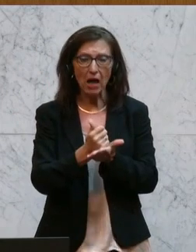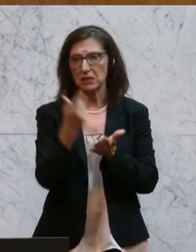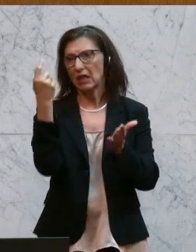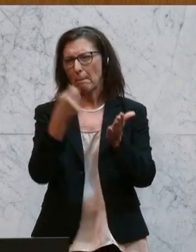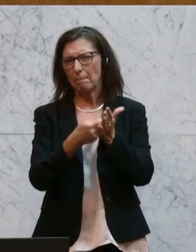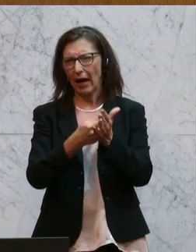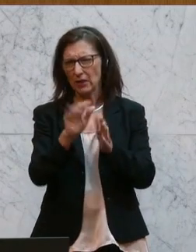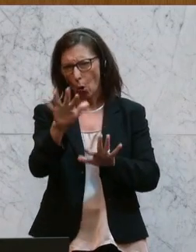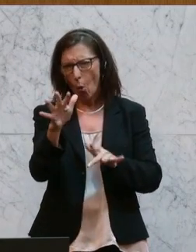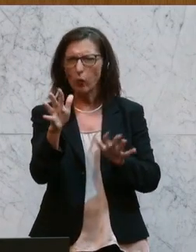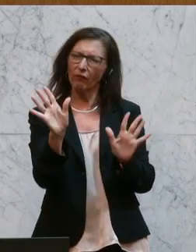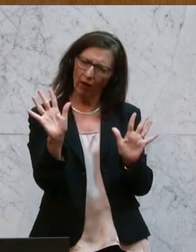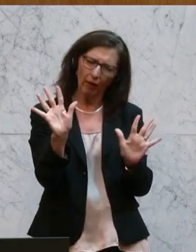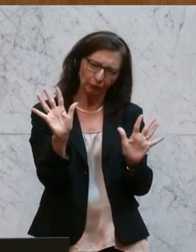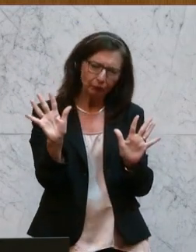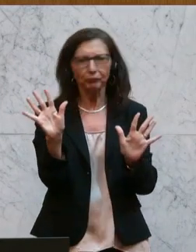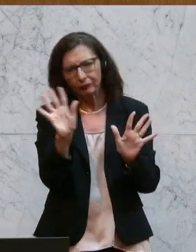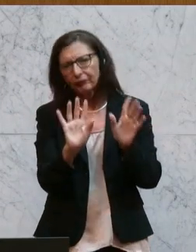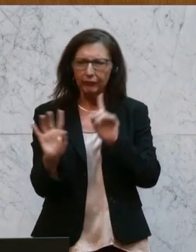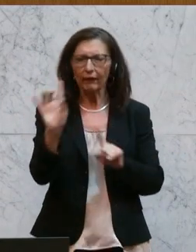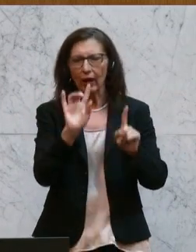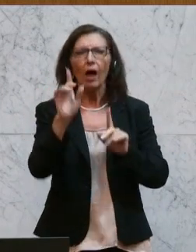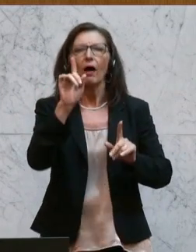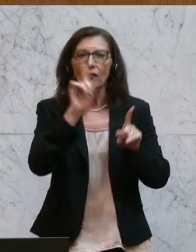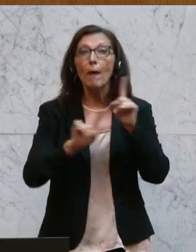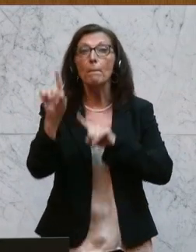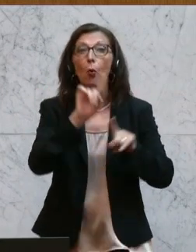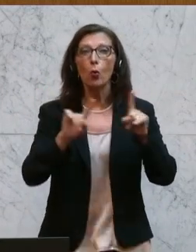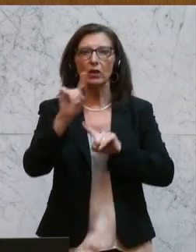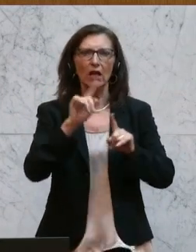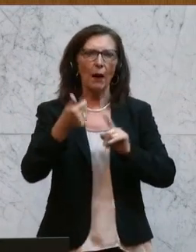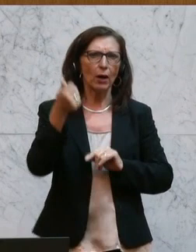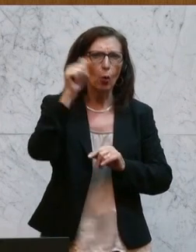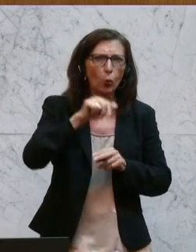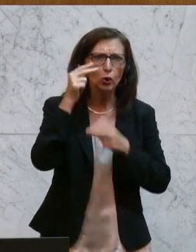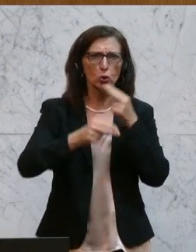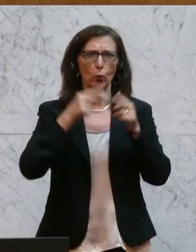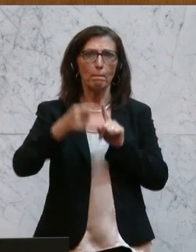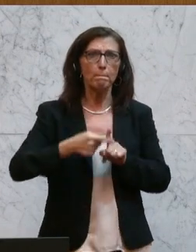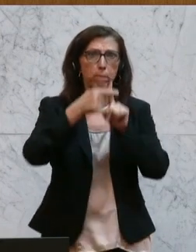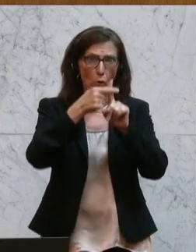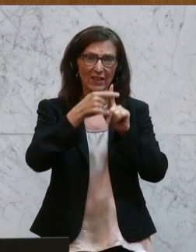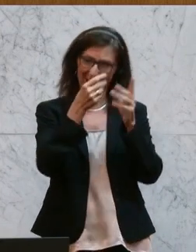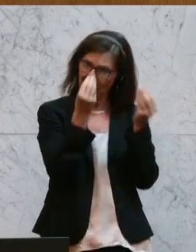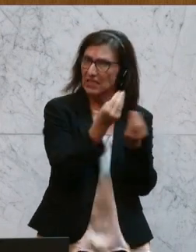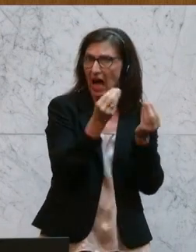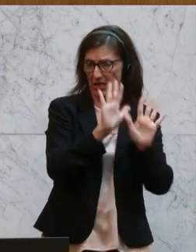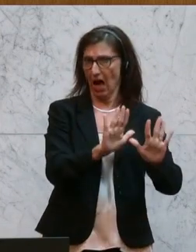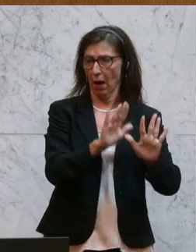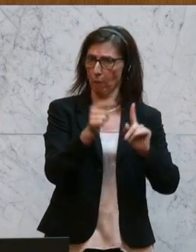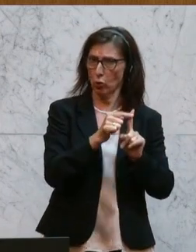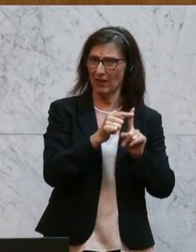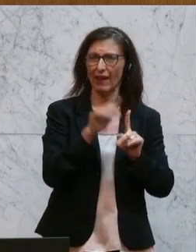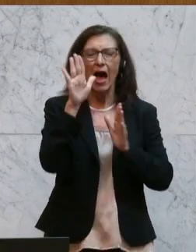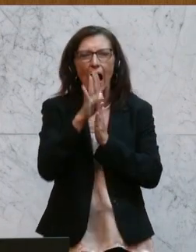ahnen, ihn aber nicht kennen. Denn all das Positive, das an Zusatzuntersuchungen passiert, ist die eine Geschichte. Aber in diesen